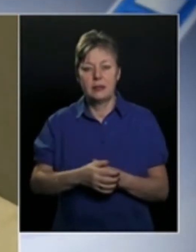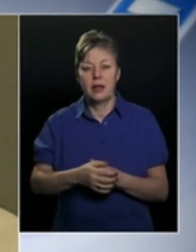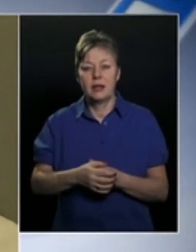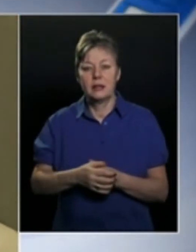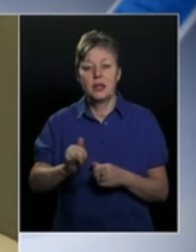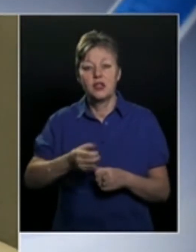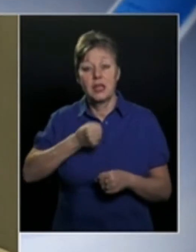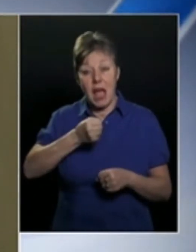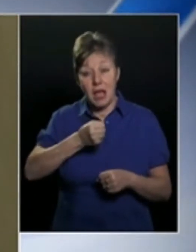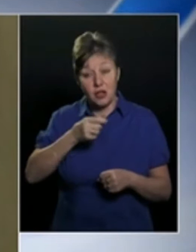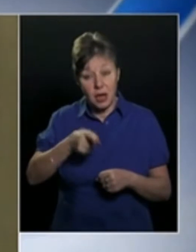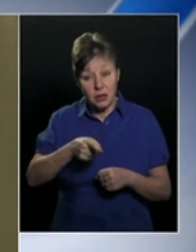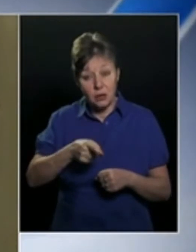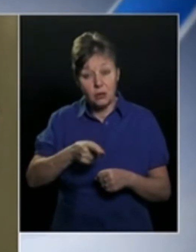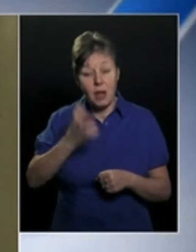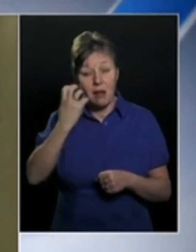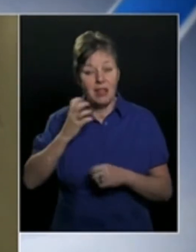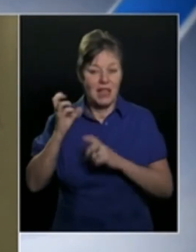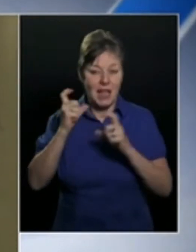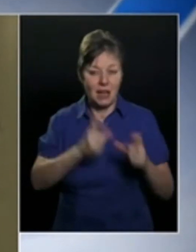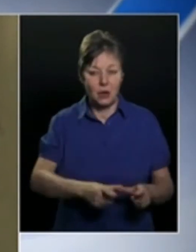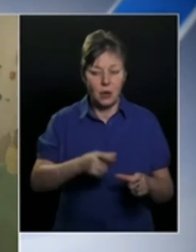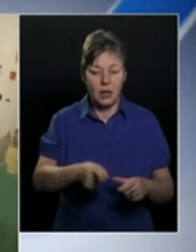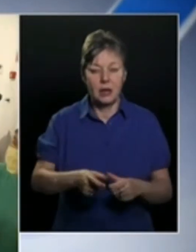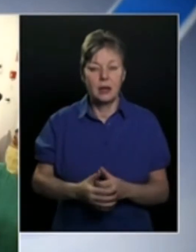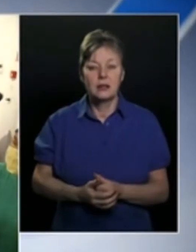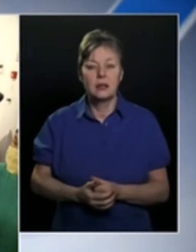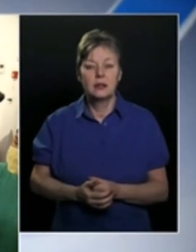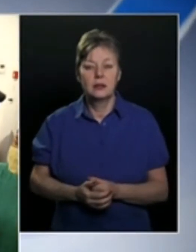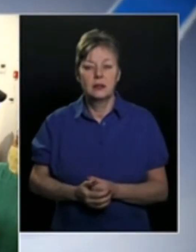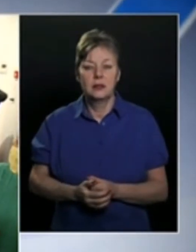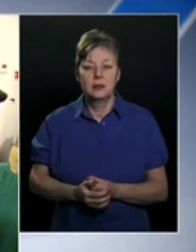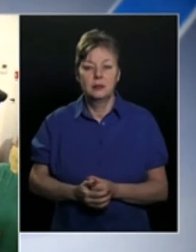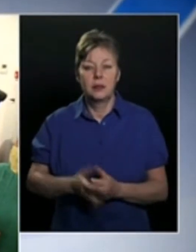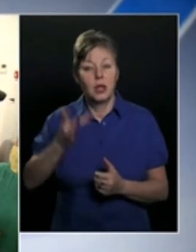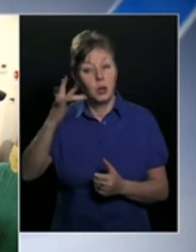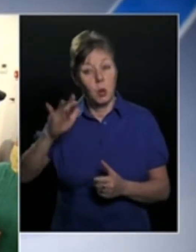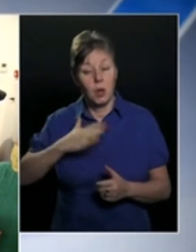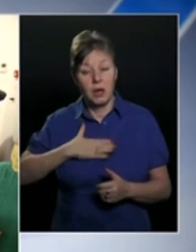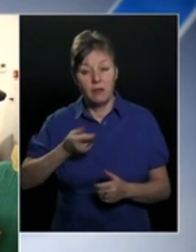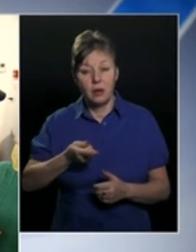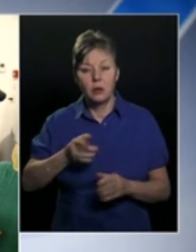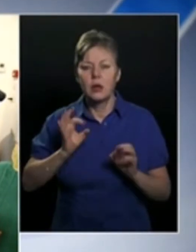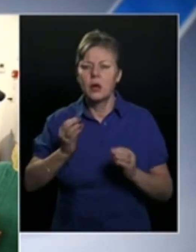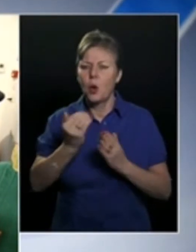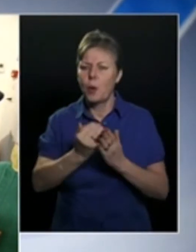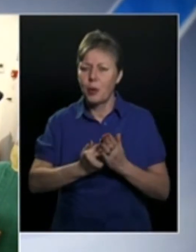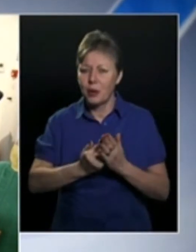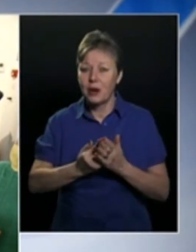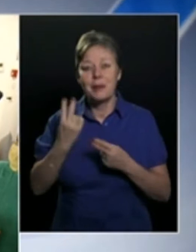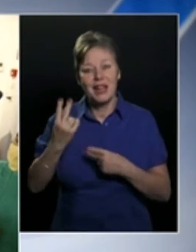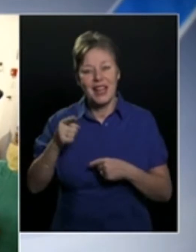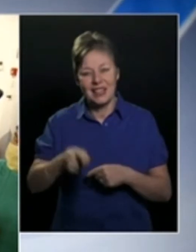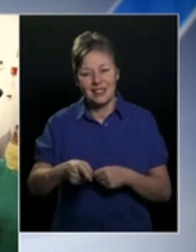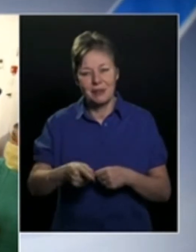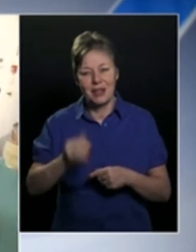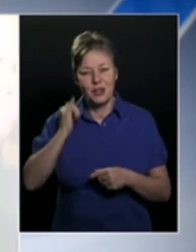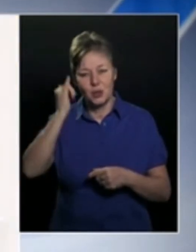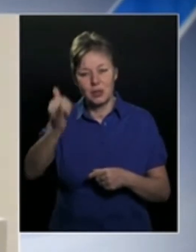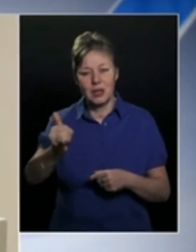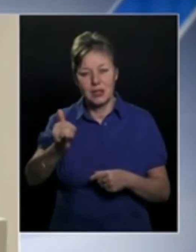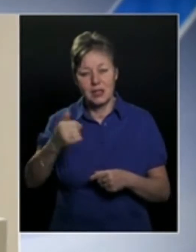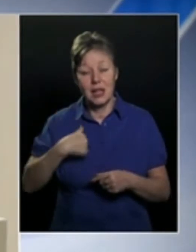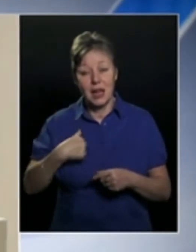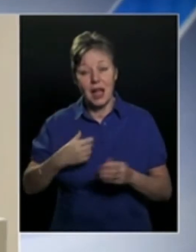részt, ráadásul az esernyősbe vidékről érkezett. Győri vagyok, egy jó programért megéri utazni.